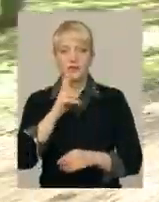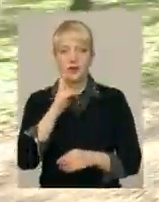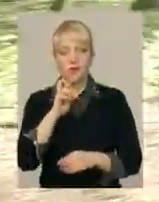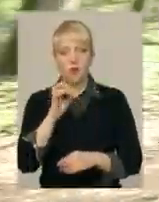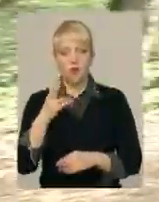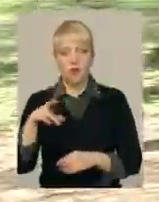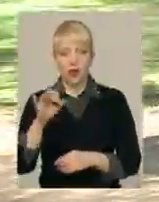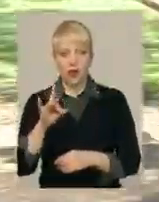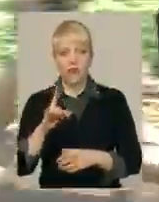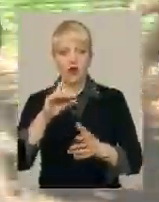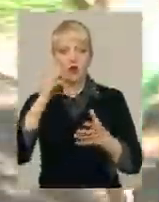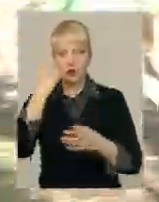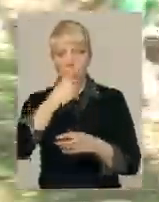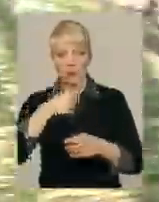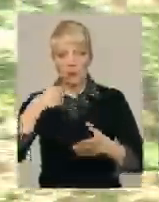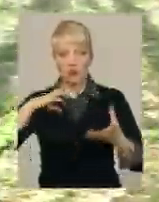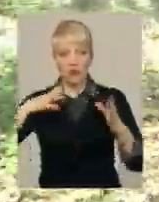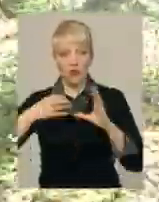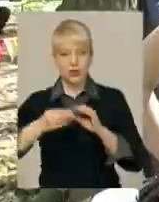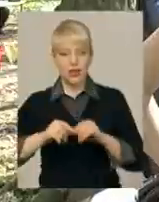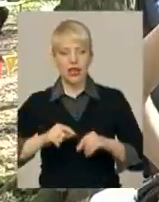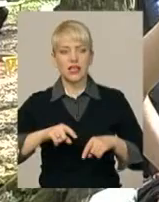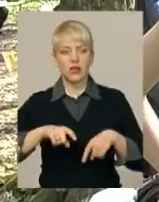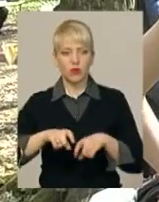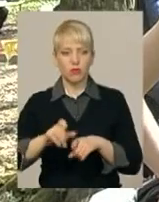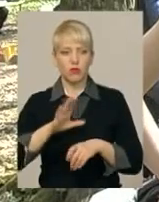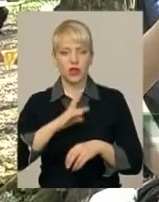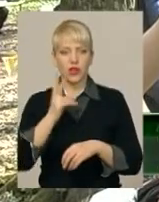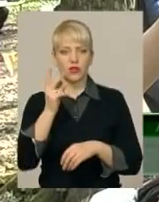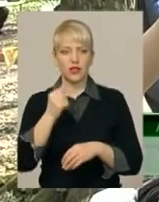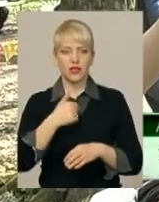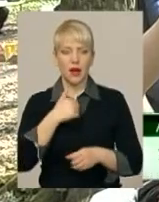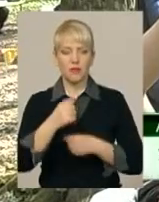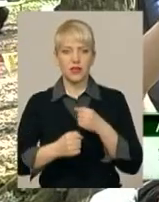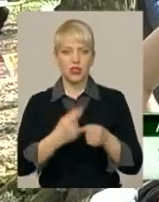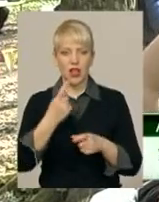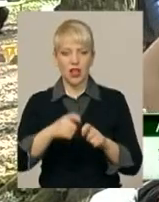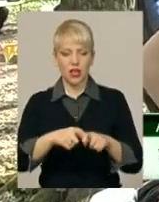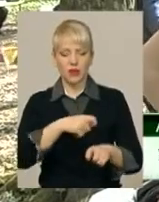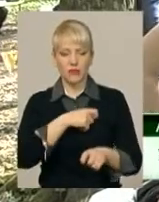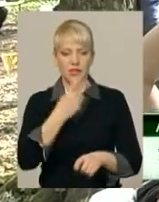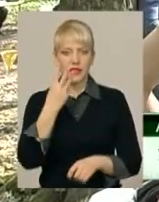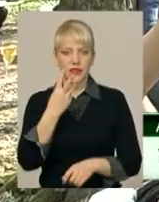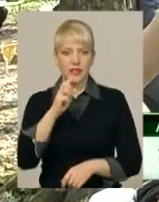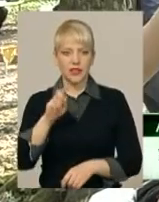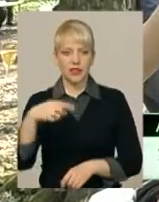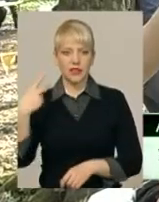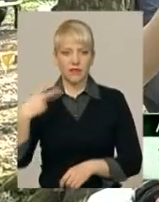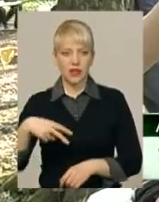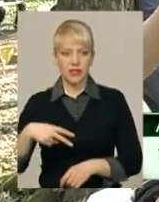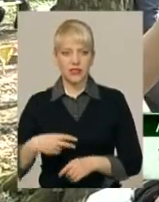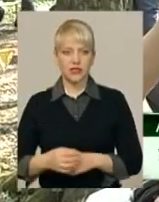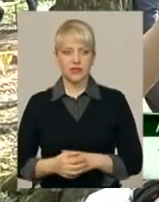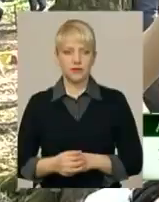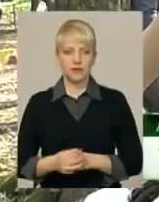особистому заліку на чемпіонаті України з кросу була другою. Я бігла кілометр, це було 3,20, але це було з падінням. Це,